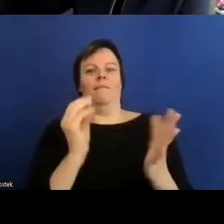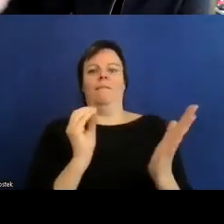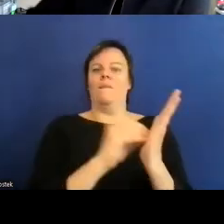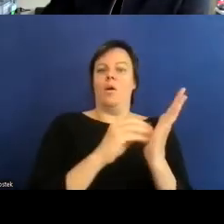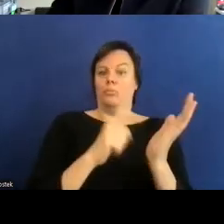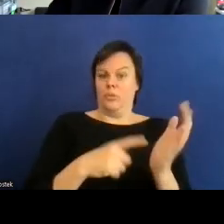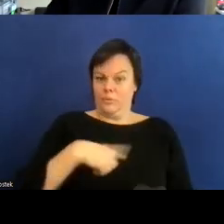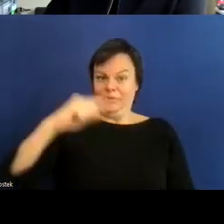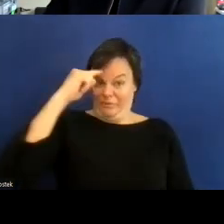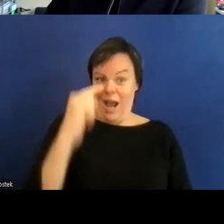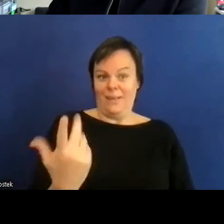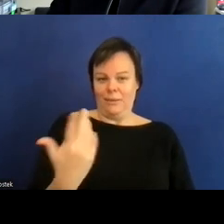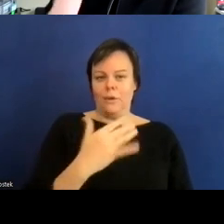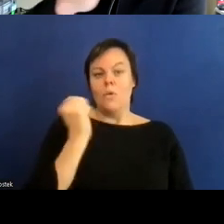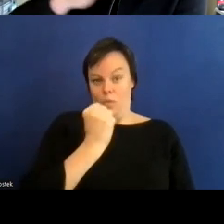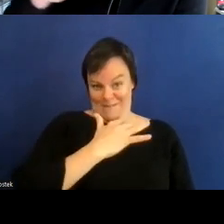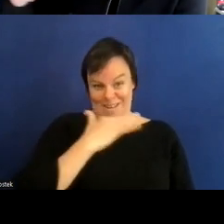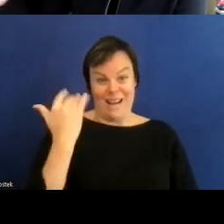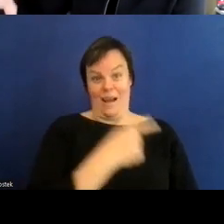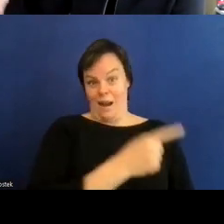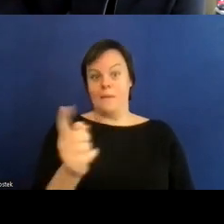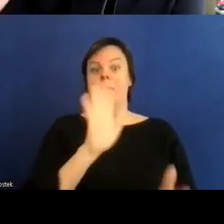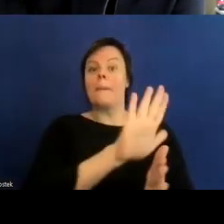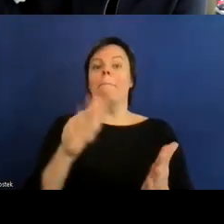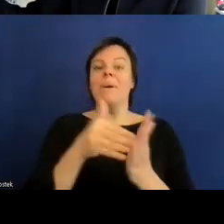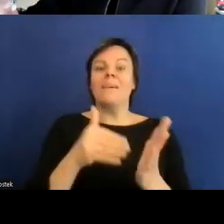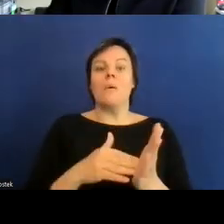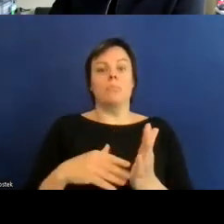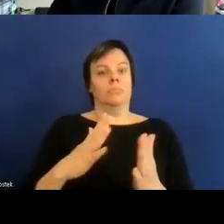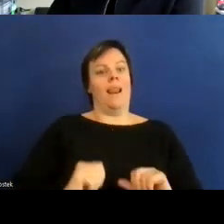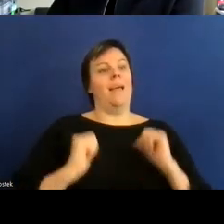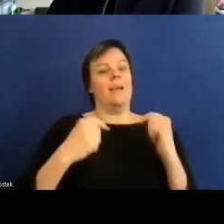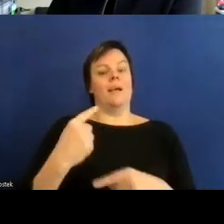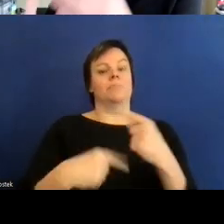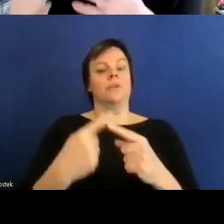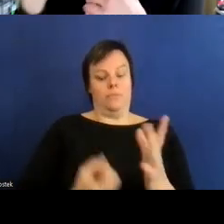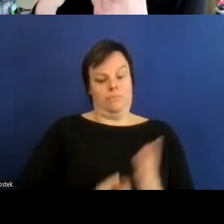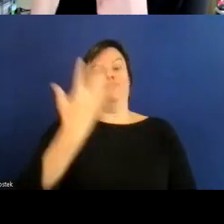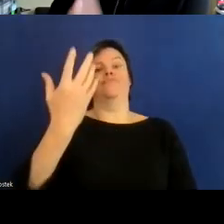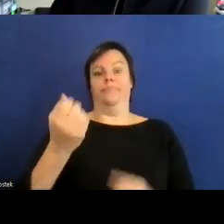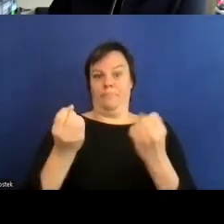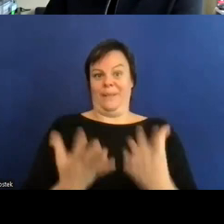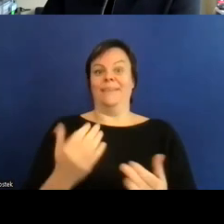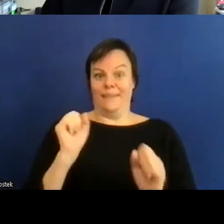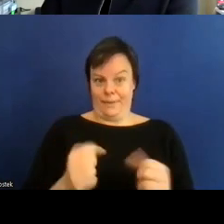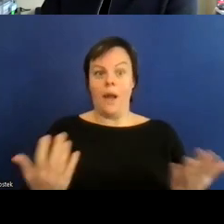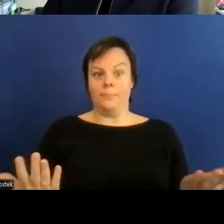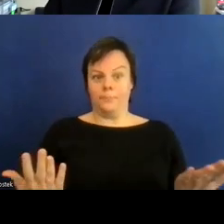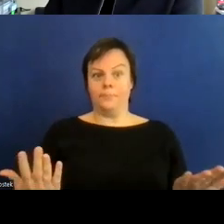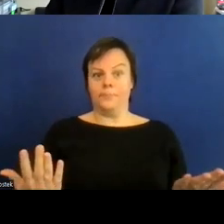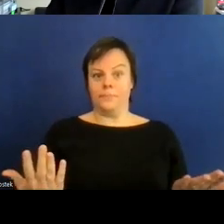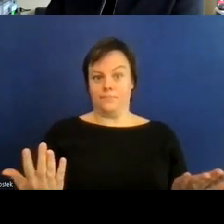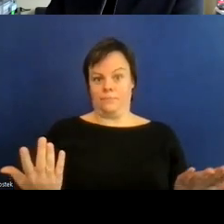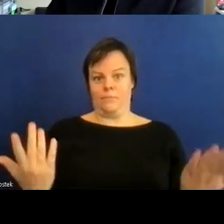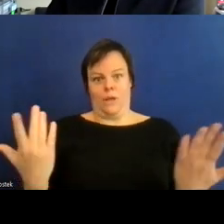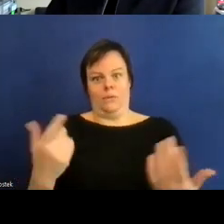im laufe des lebens erwerben und insofern also durch verschiedene stadien gehen bei denen also ihre körper funktionen wahrscheinlich